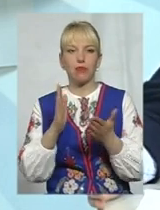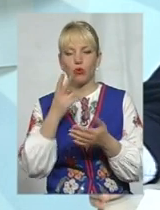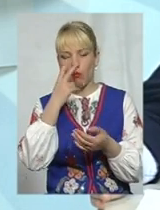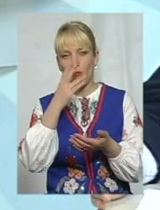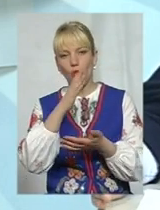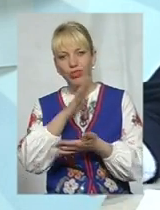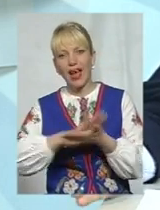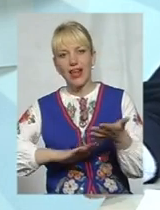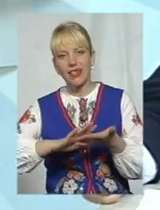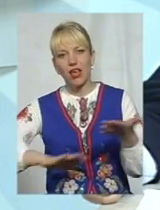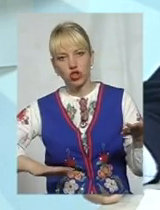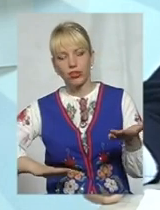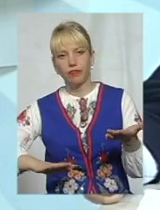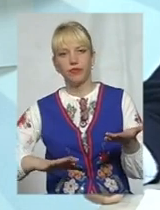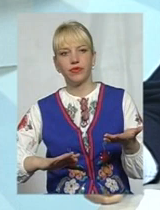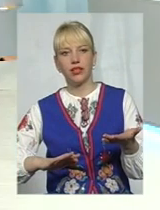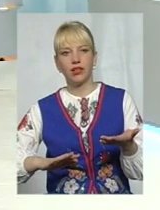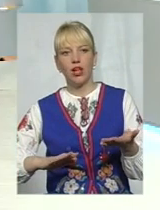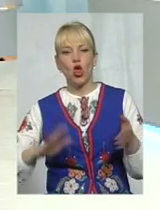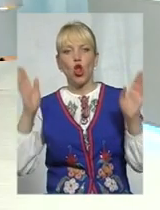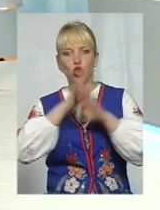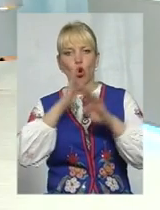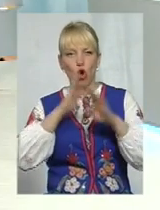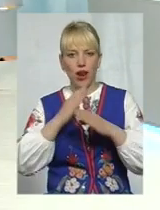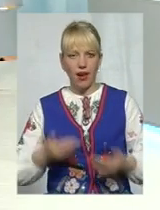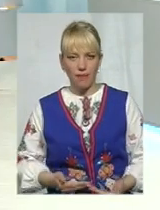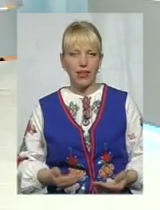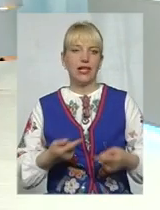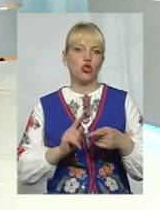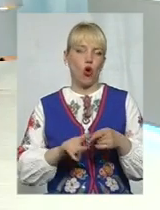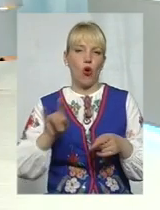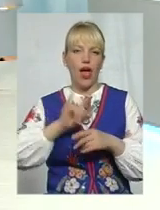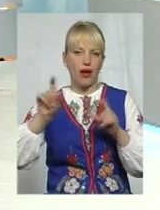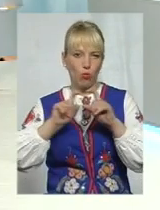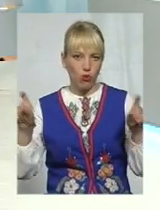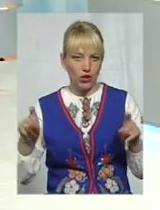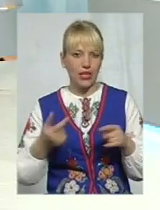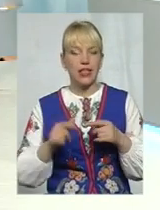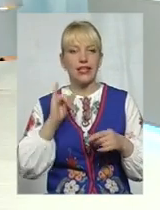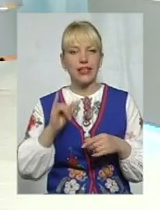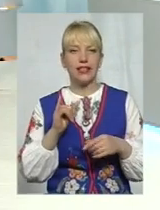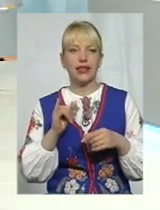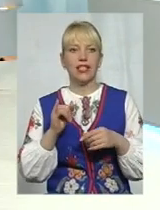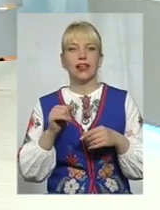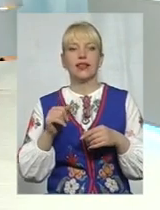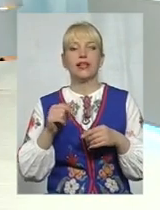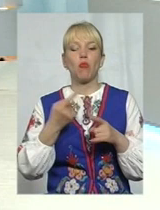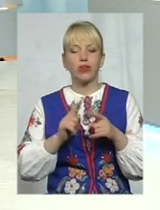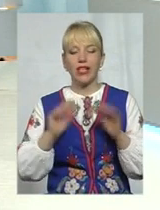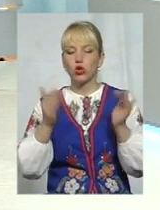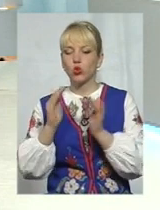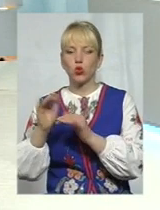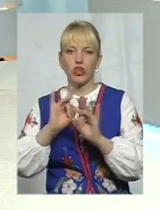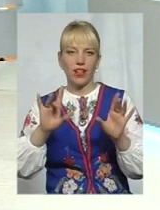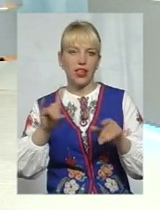долю аеропорту. В першу чергу, якраз навіть у тих сюжетах, про які вже